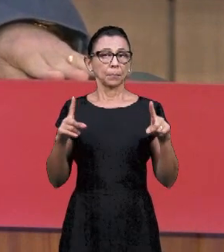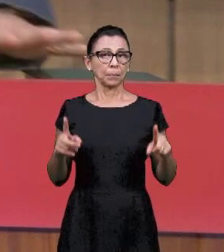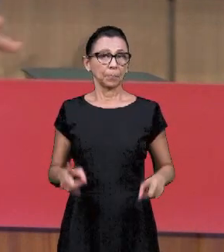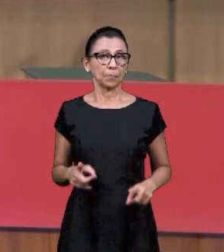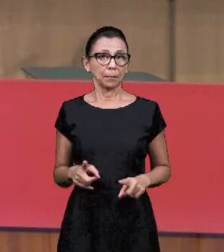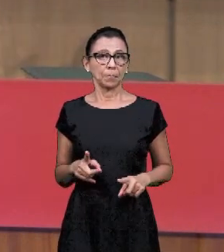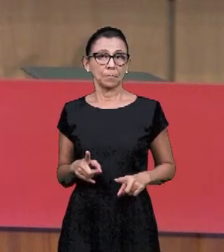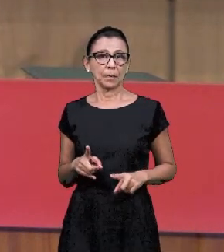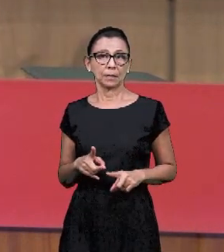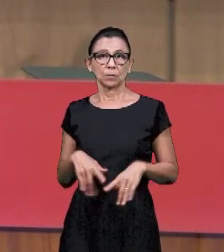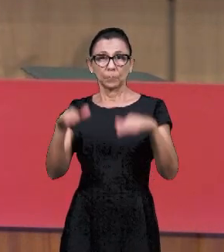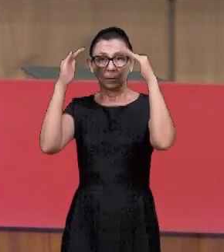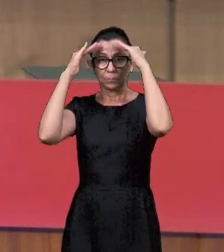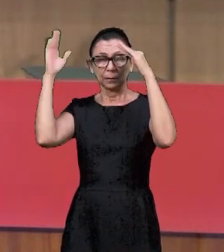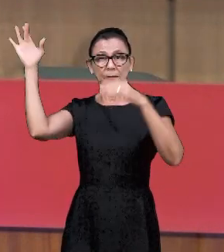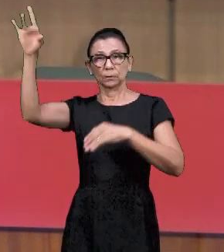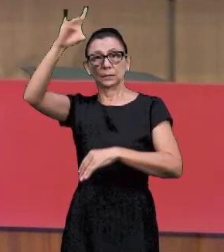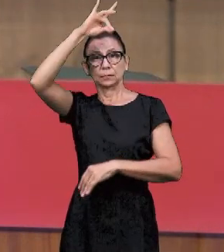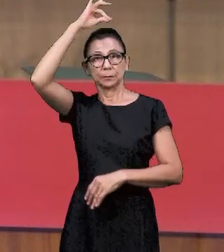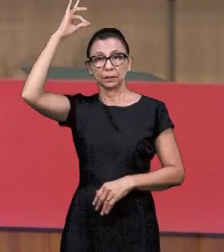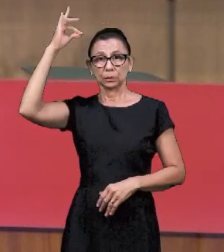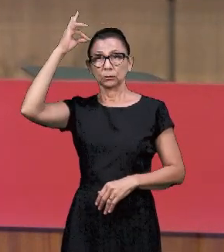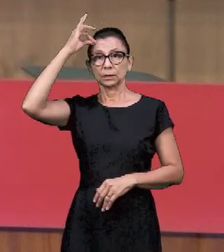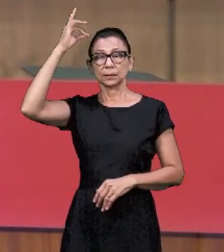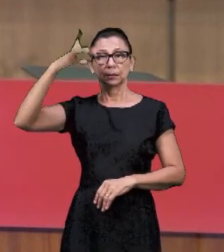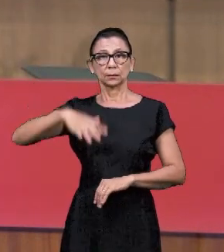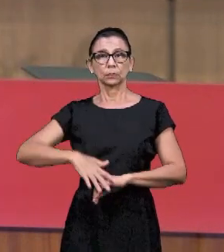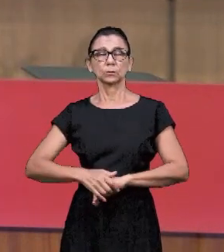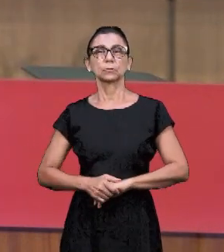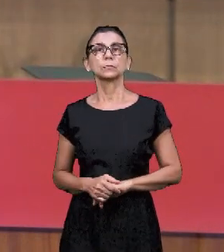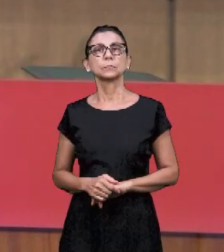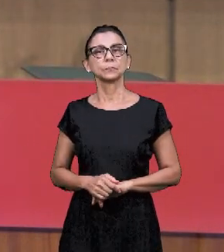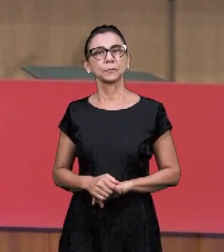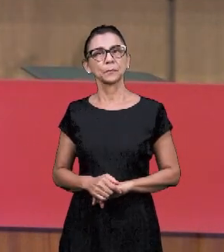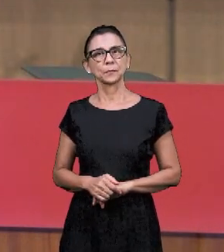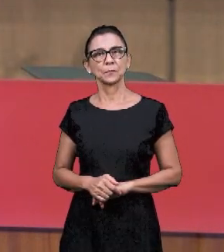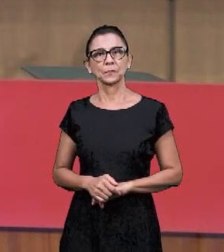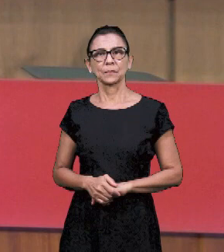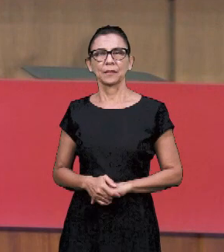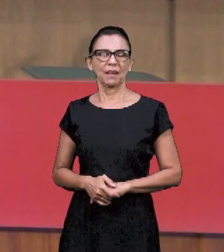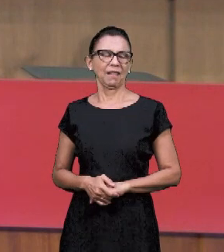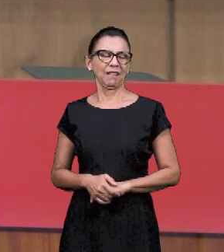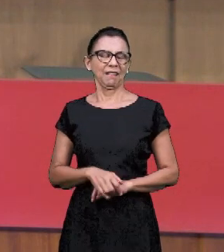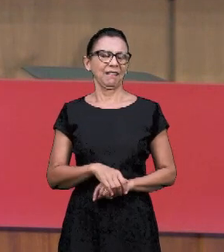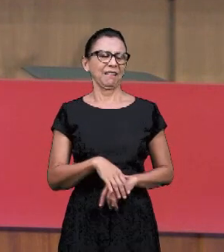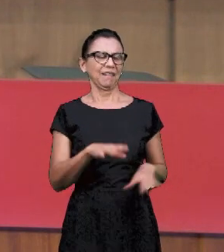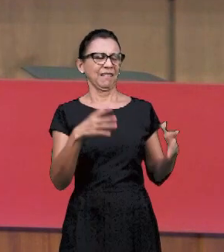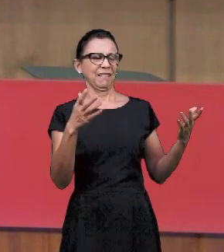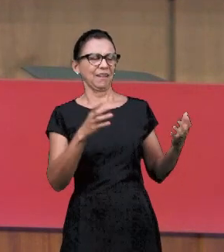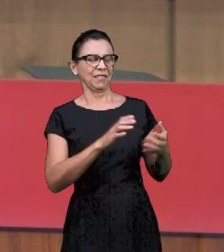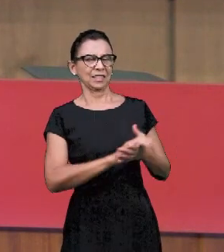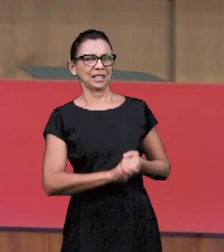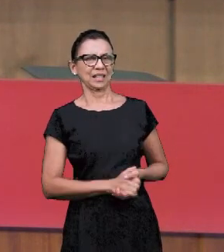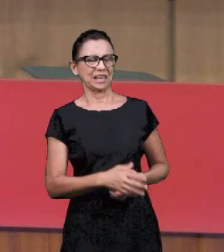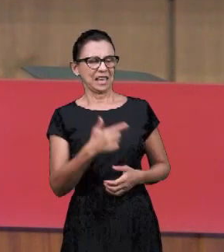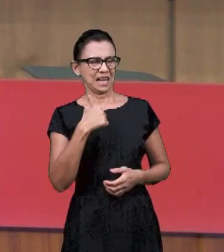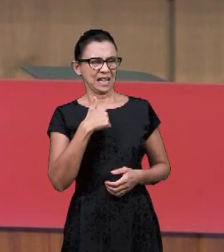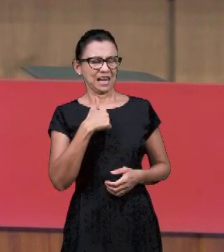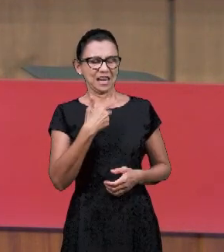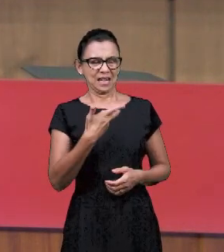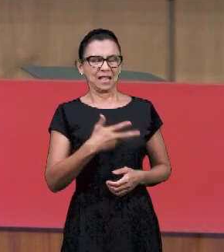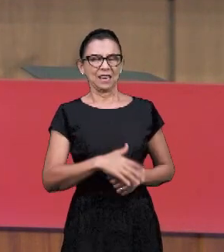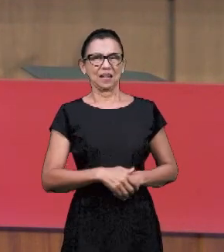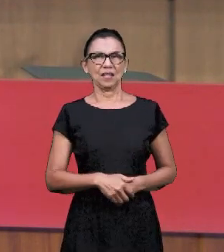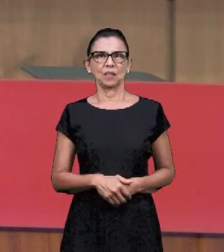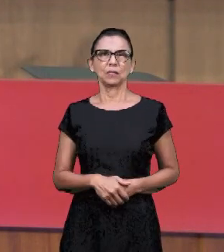эту фразу. Однажды Иона позвал его и сказал, Бог дал откровение, что самый большой слуга человека – это